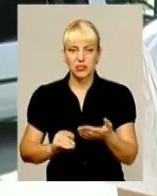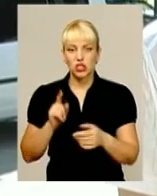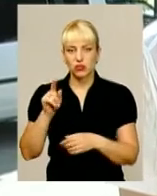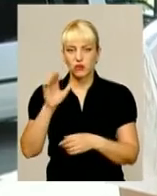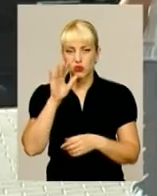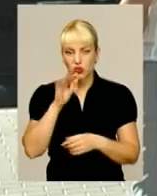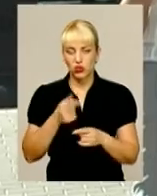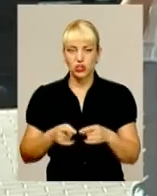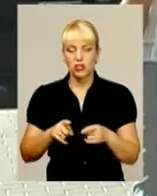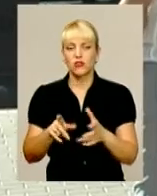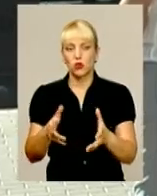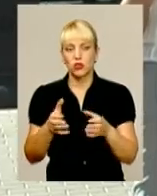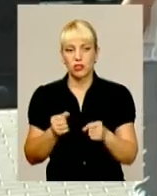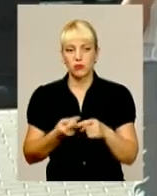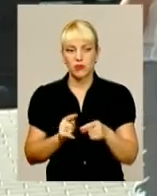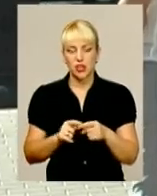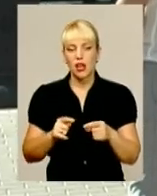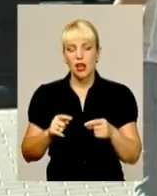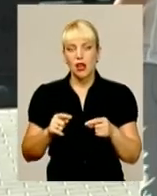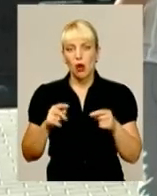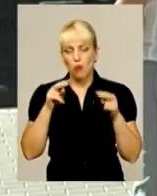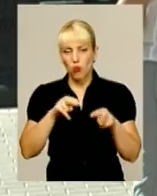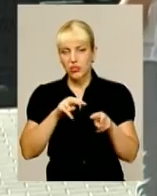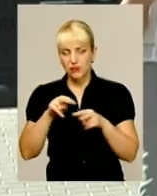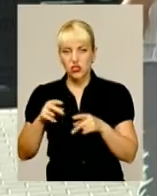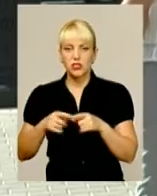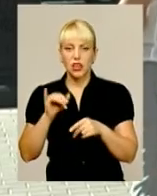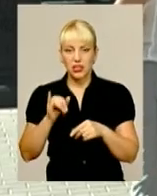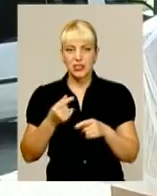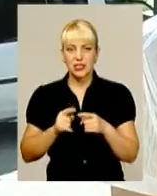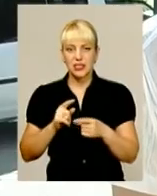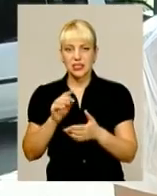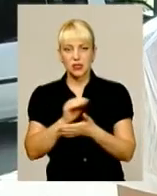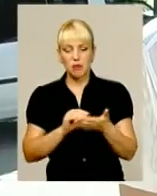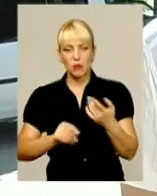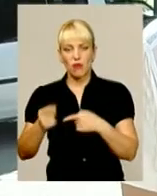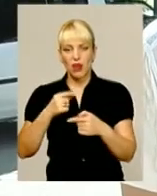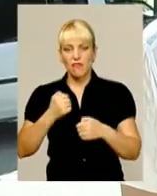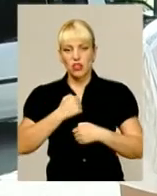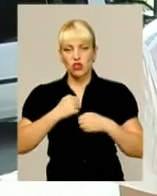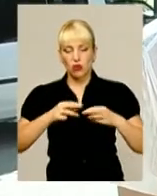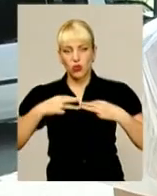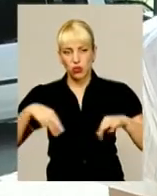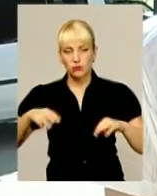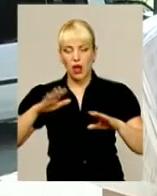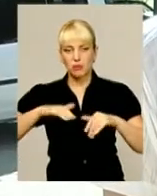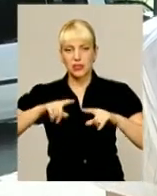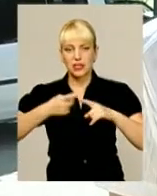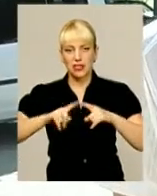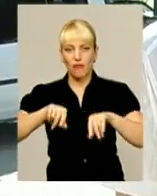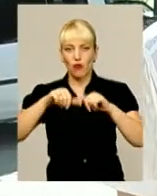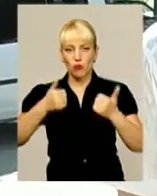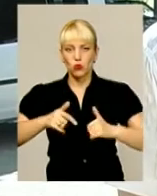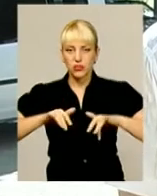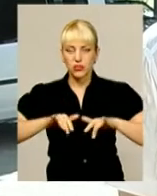службі, отримав дане посвідчення. Цей список повертається на військовий комісаріат. Після чого військовий комісаріат формує справу з